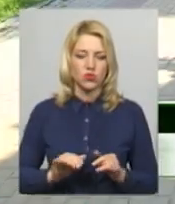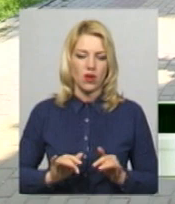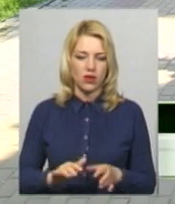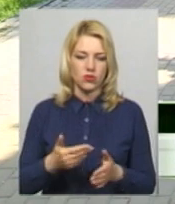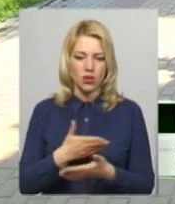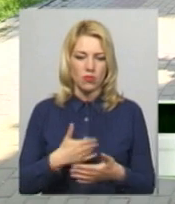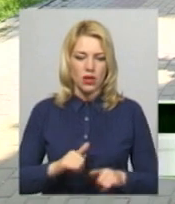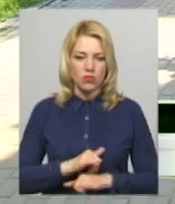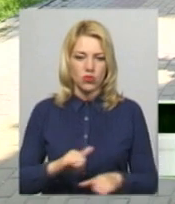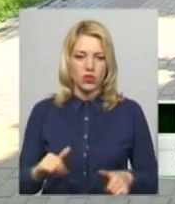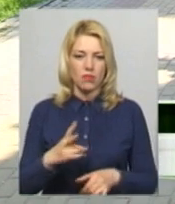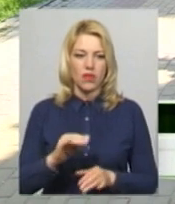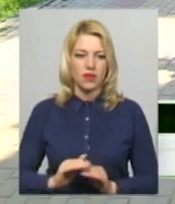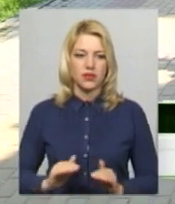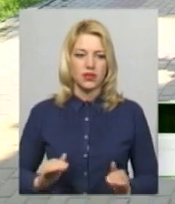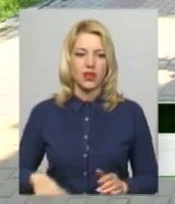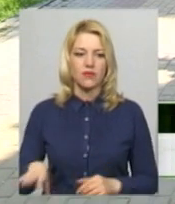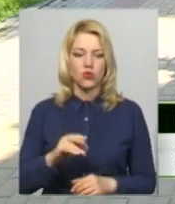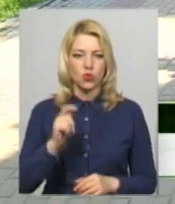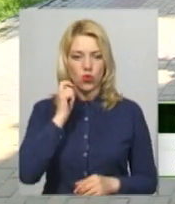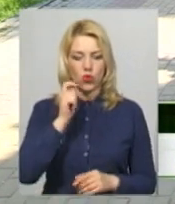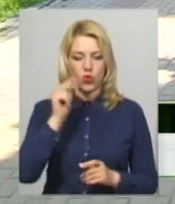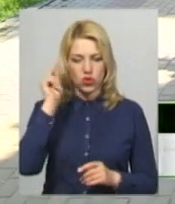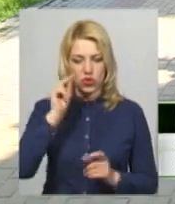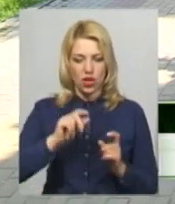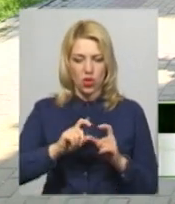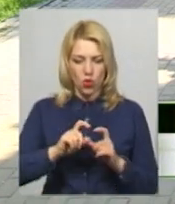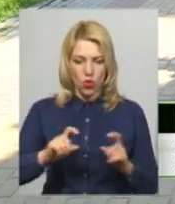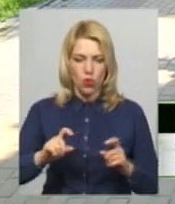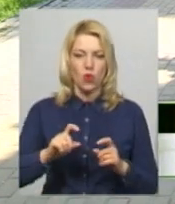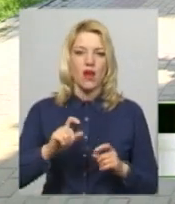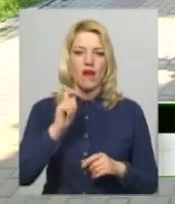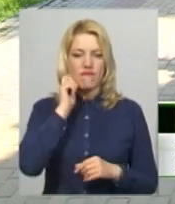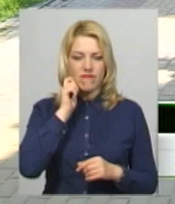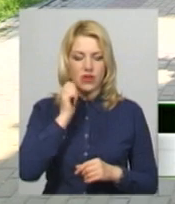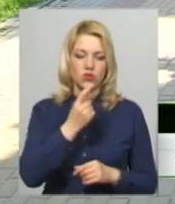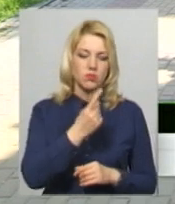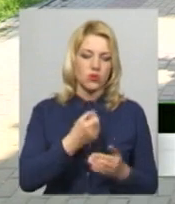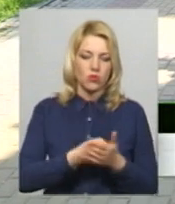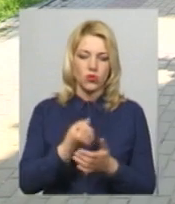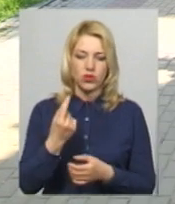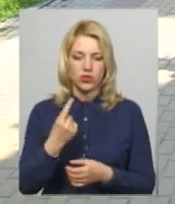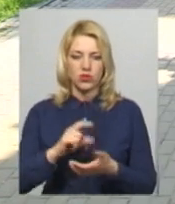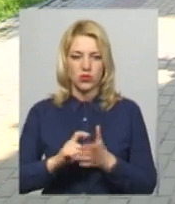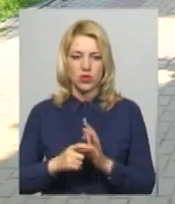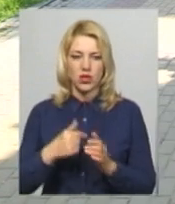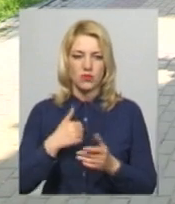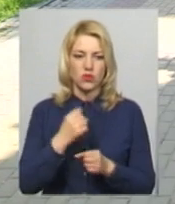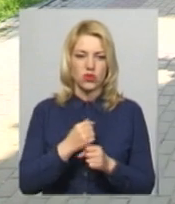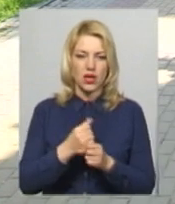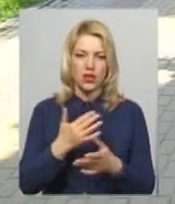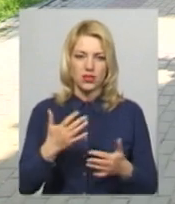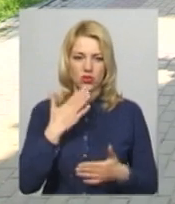поширюємо на дітей всього шкільного віку, тобто з першого по 11 клас. Просто ми розробили різні опитування для молодших